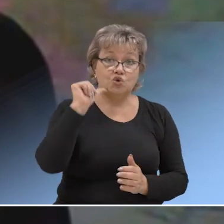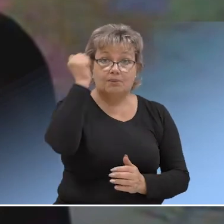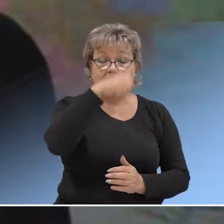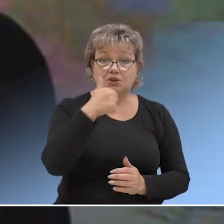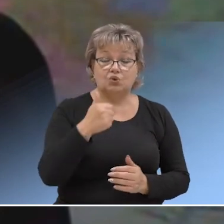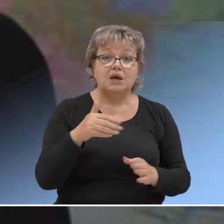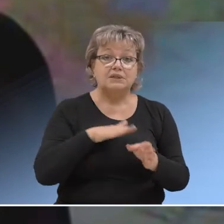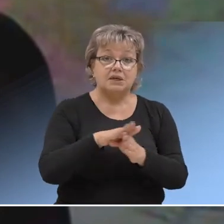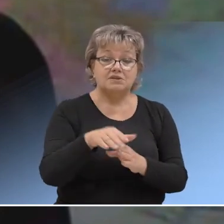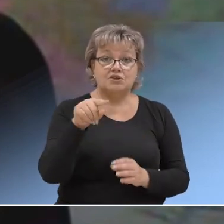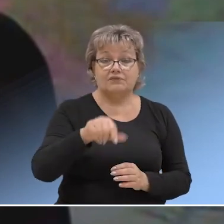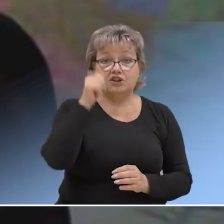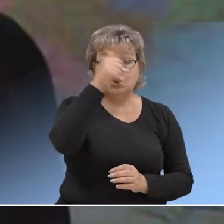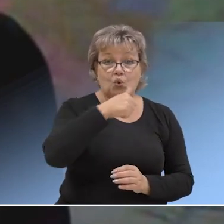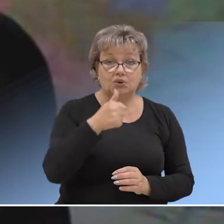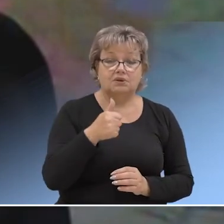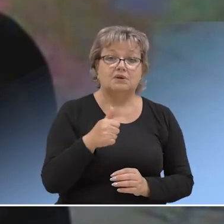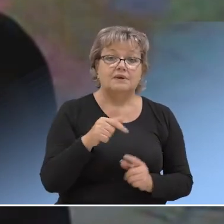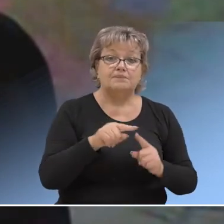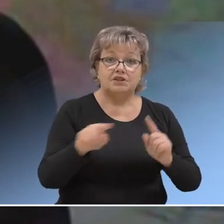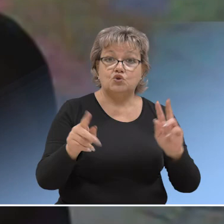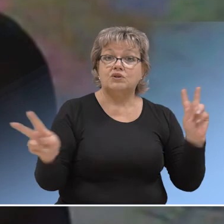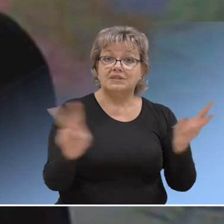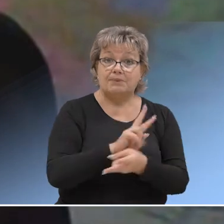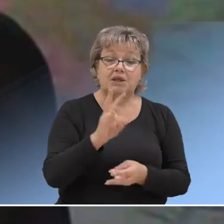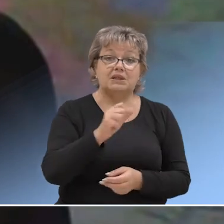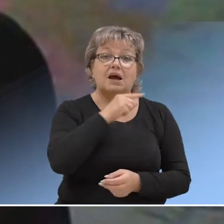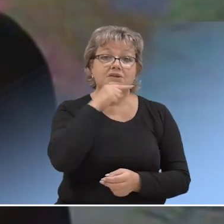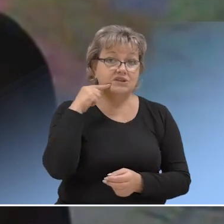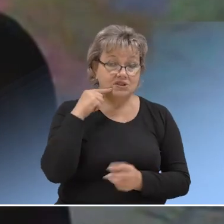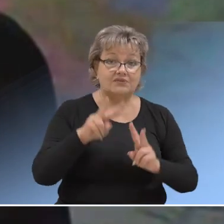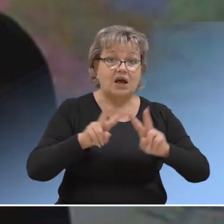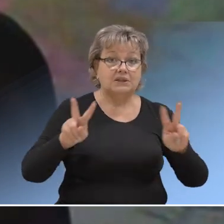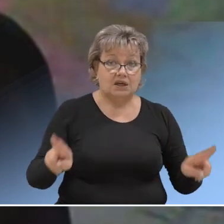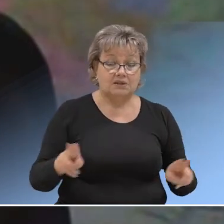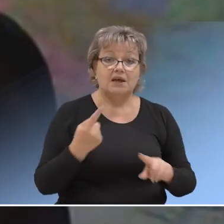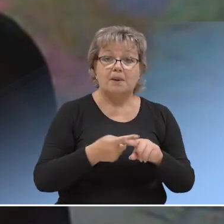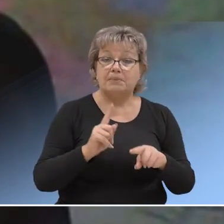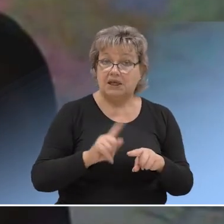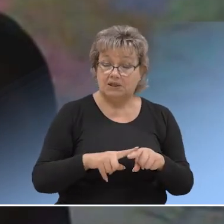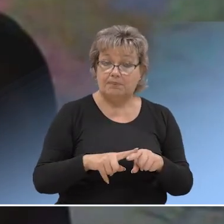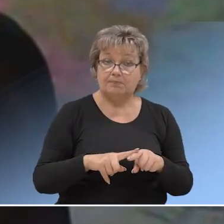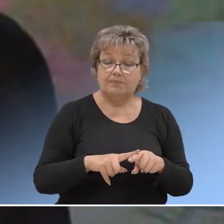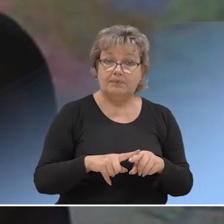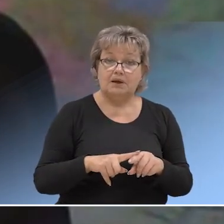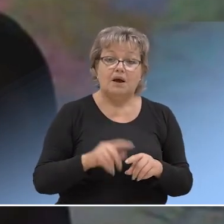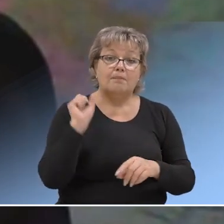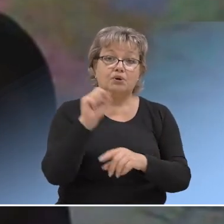прошлом году, на реализацию в этот год, идет активная замена на отечественные аналоги. При этом по